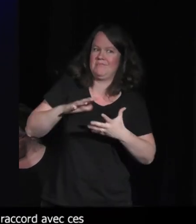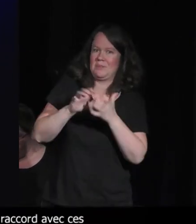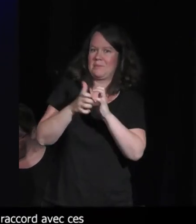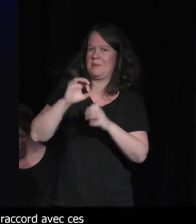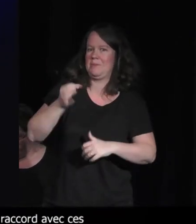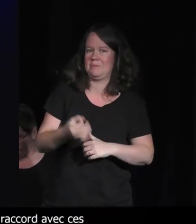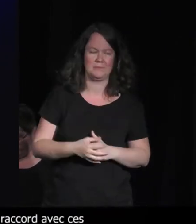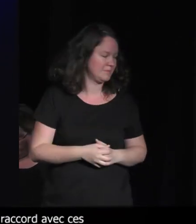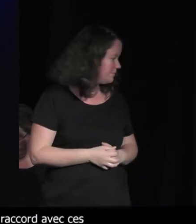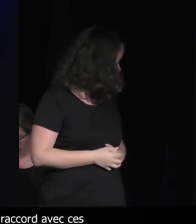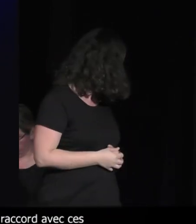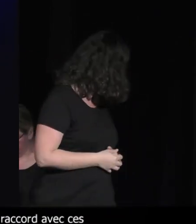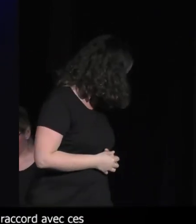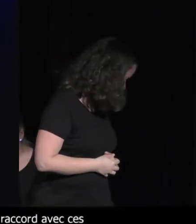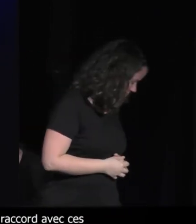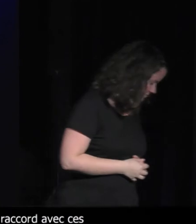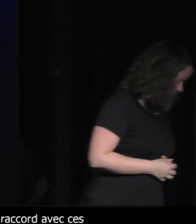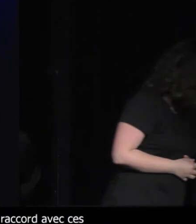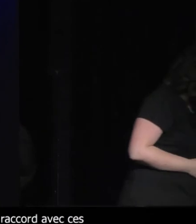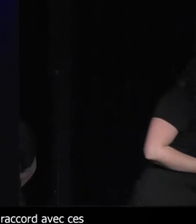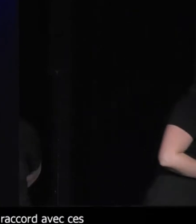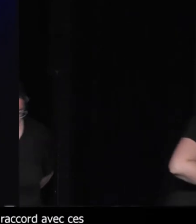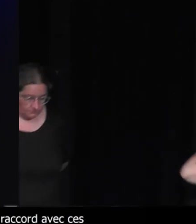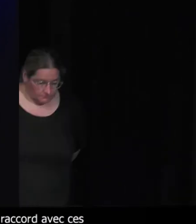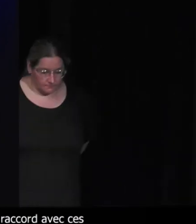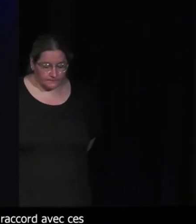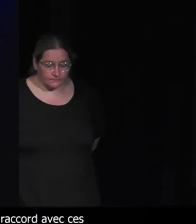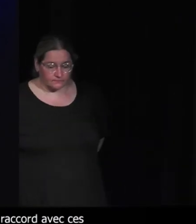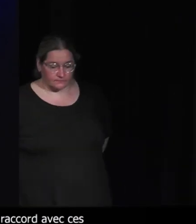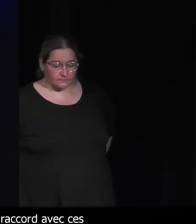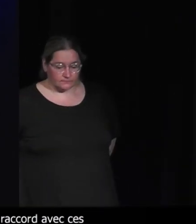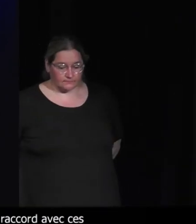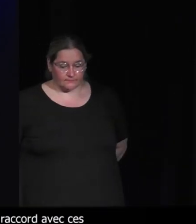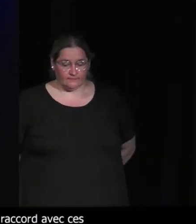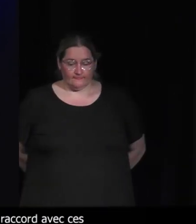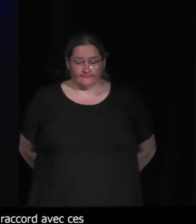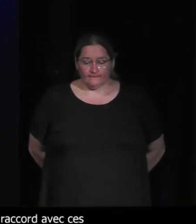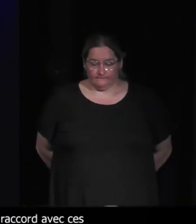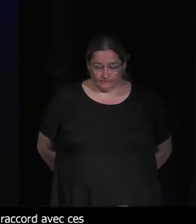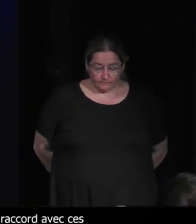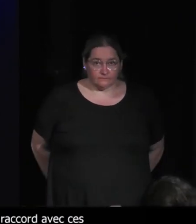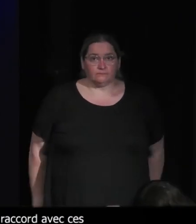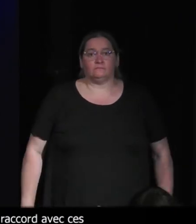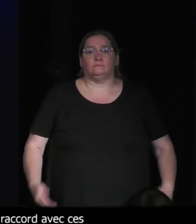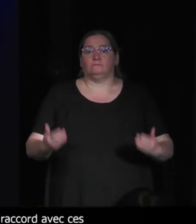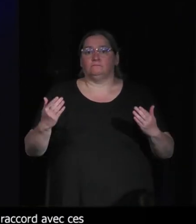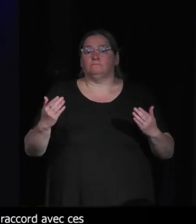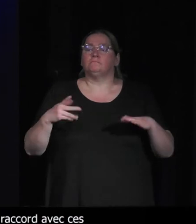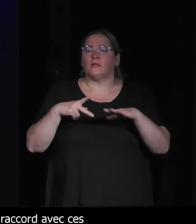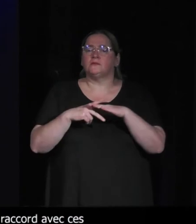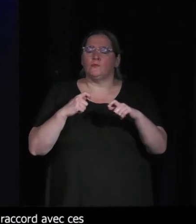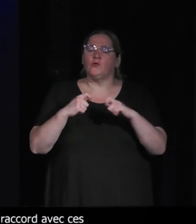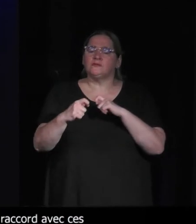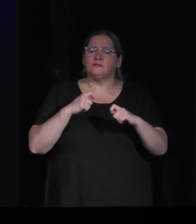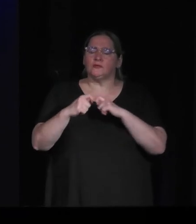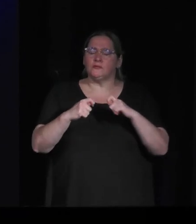moi, la première chose qui me frappait, mais même par rapport à la discussion initiale, c'est de me dire qu